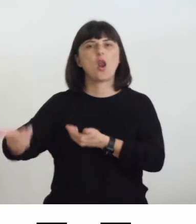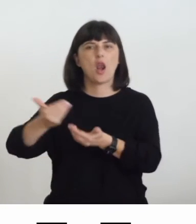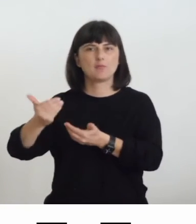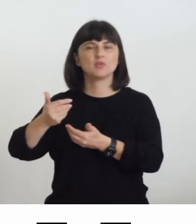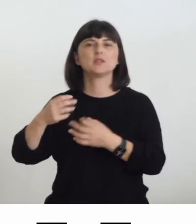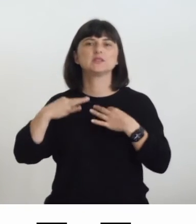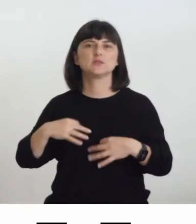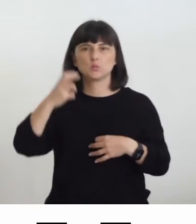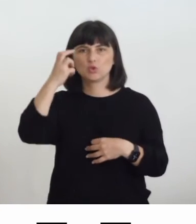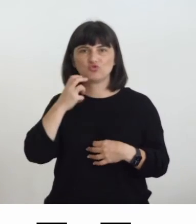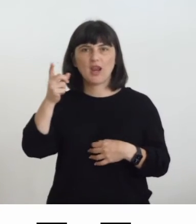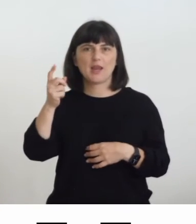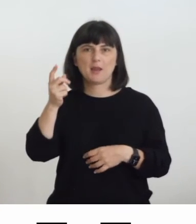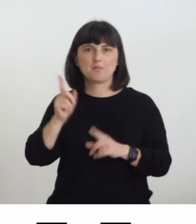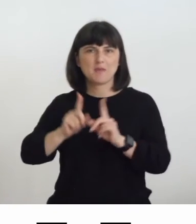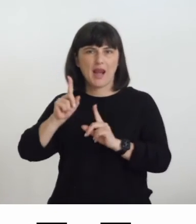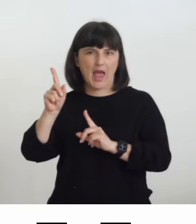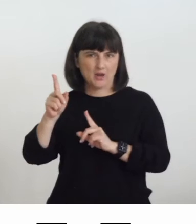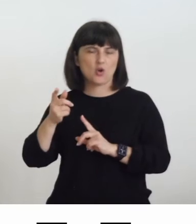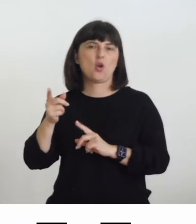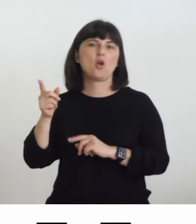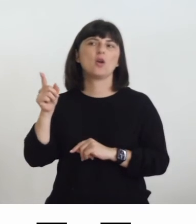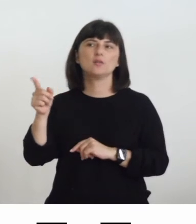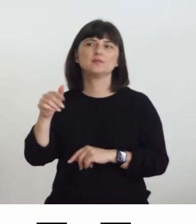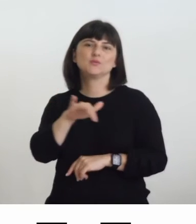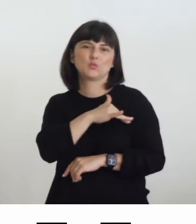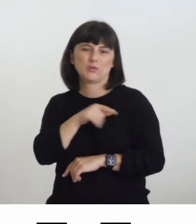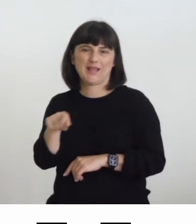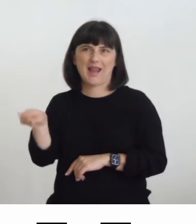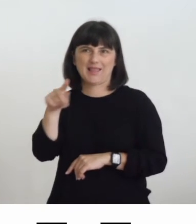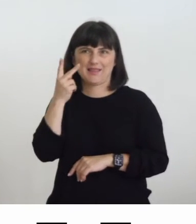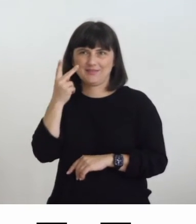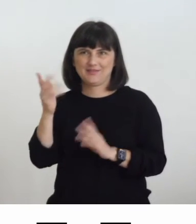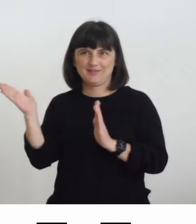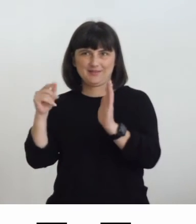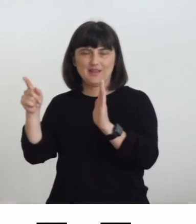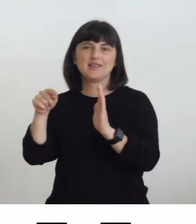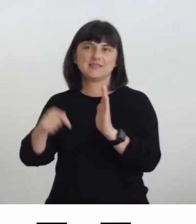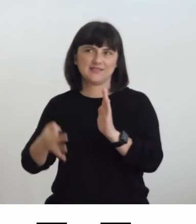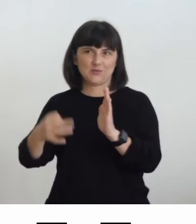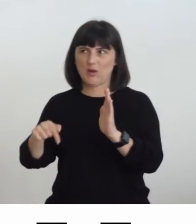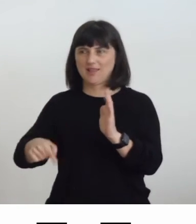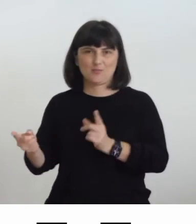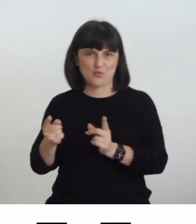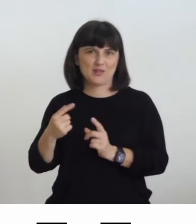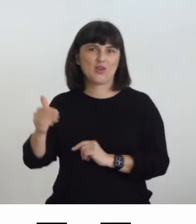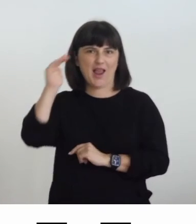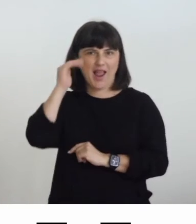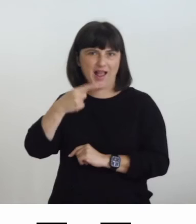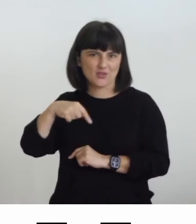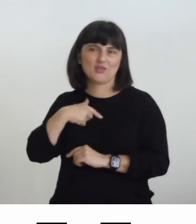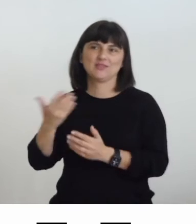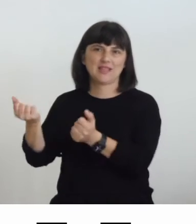Milano ormai quasi ventennale questi sono i nostri studenti che dovrebbero essere in ascolto e quindi li saluto e che la